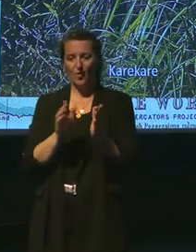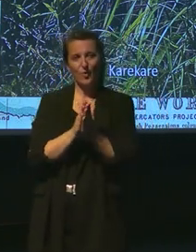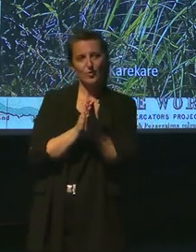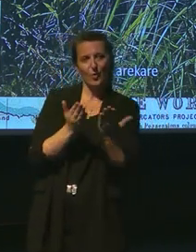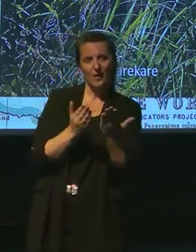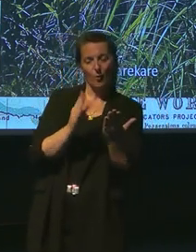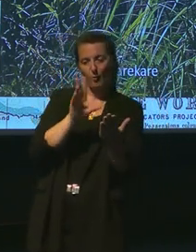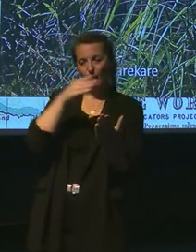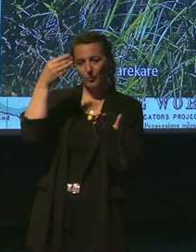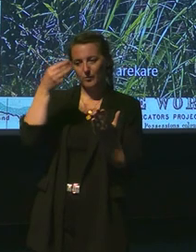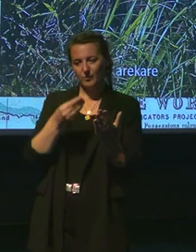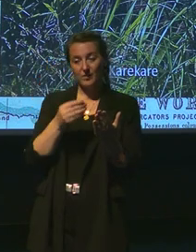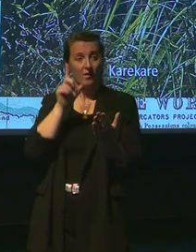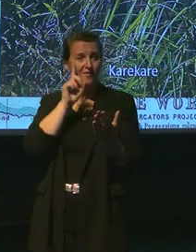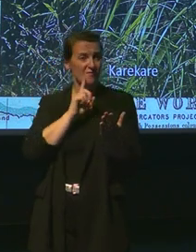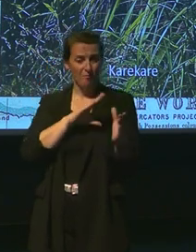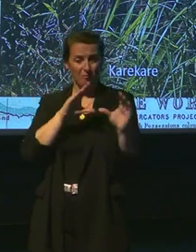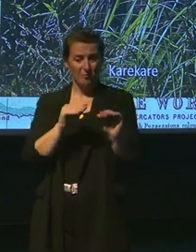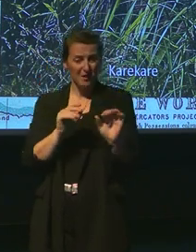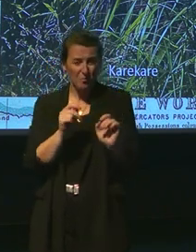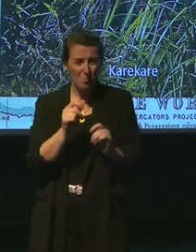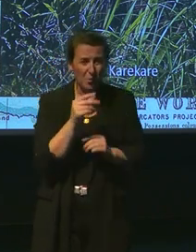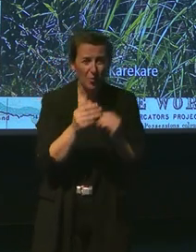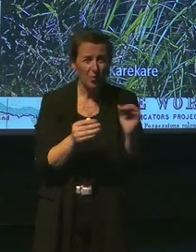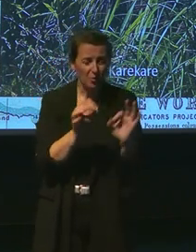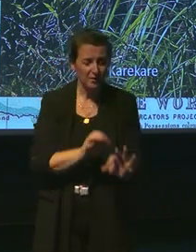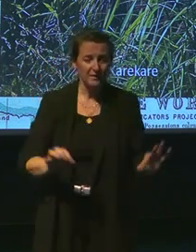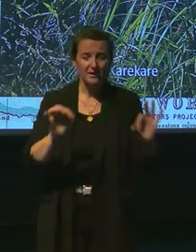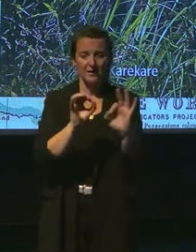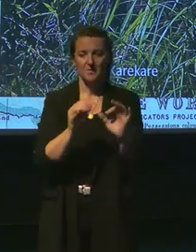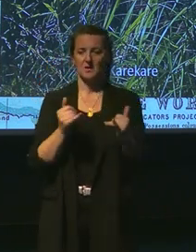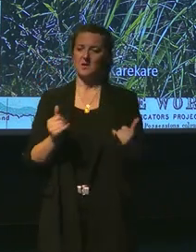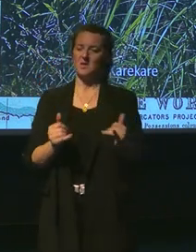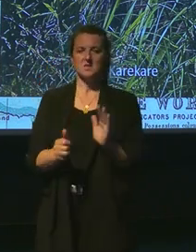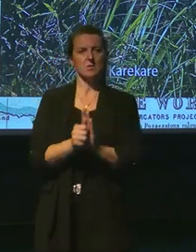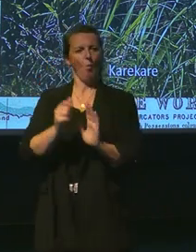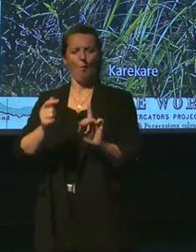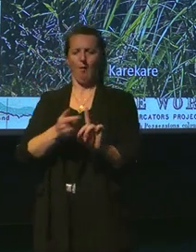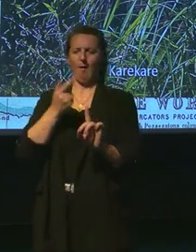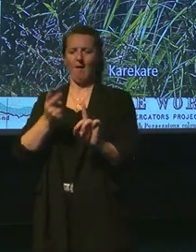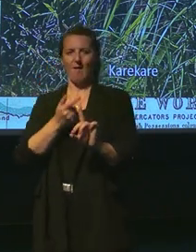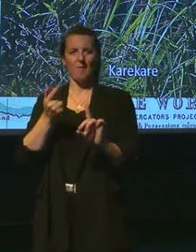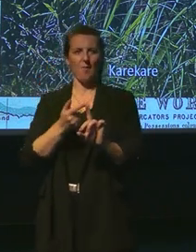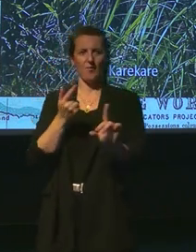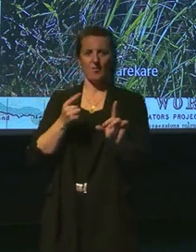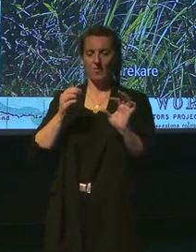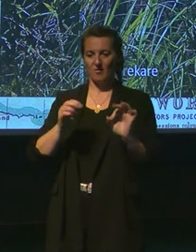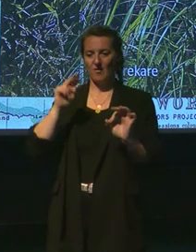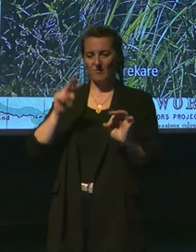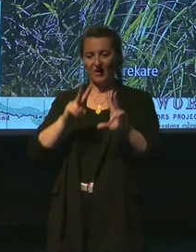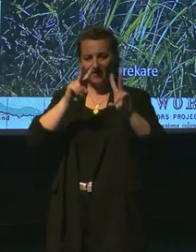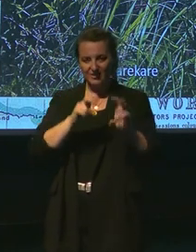Julverne, en général, les femmes n pas de place, et les places mineures. Ici, elle un rôle tout à fait fondamental pour réorienter les recherches,